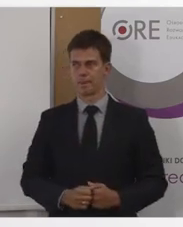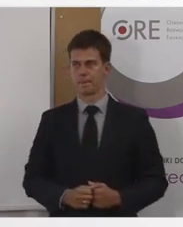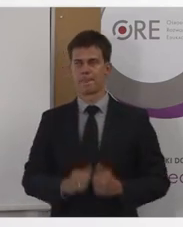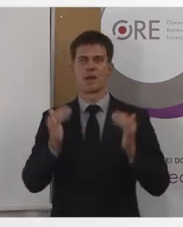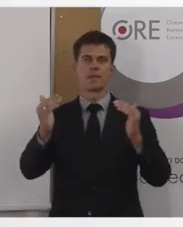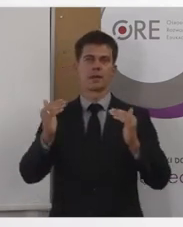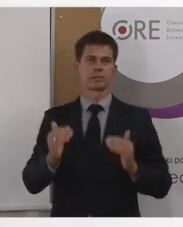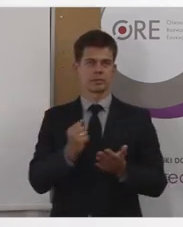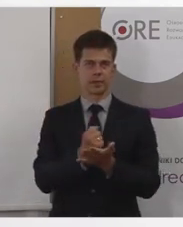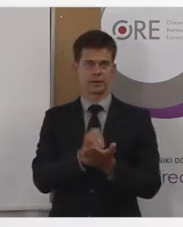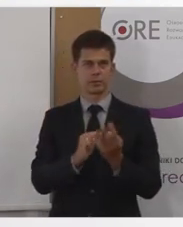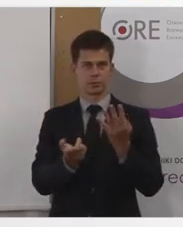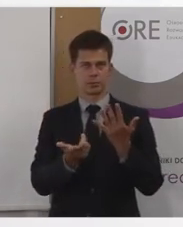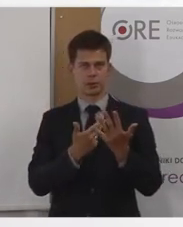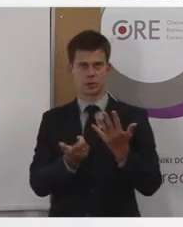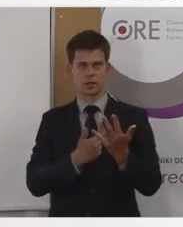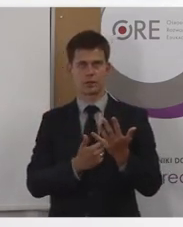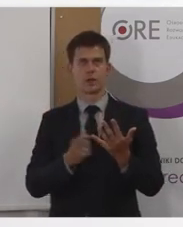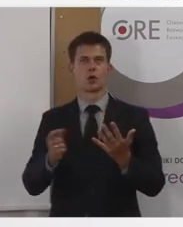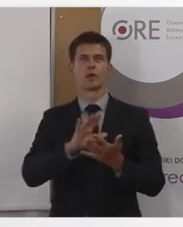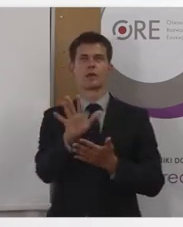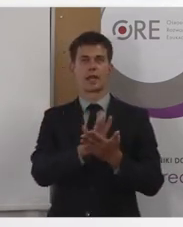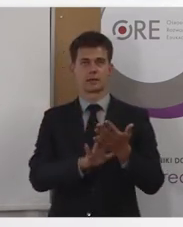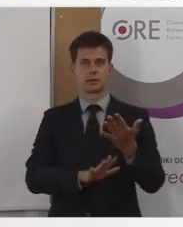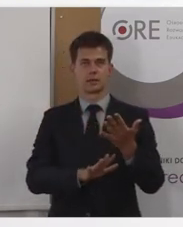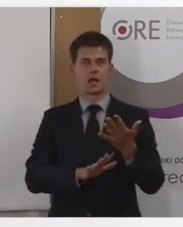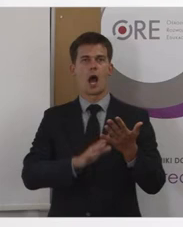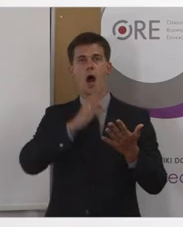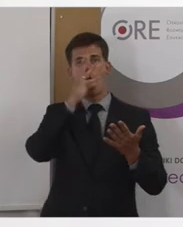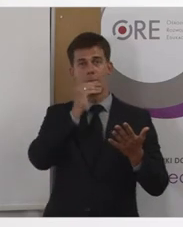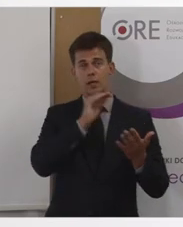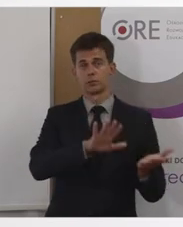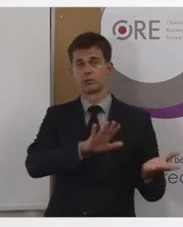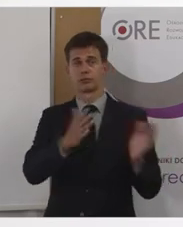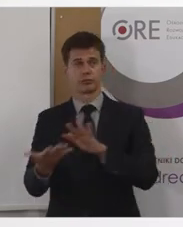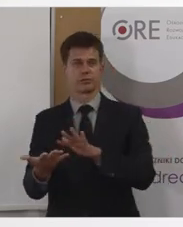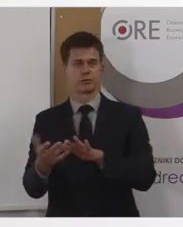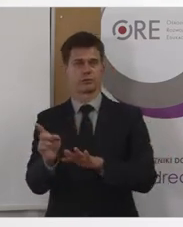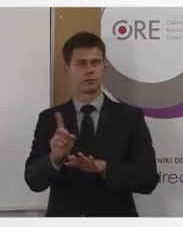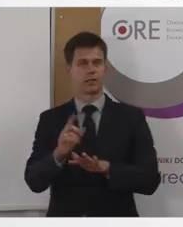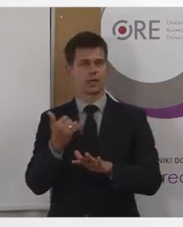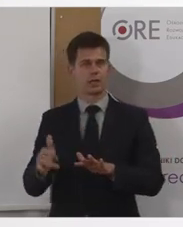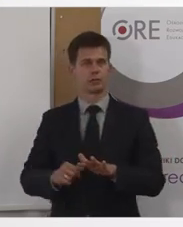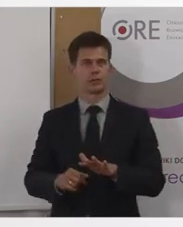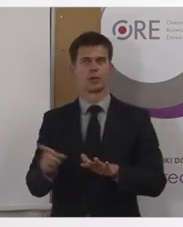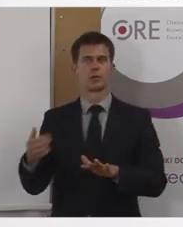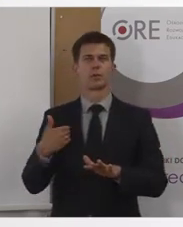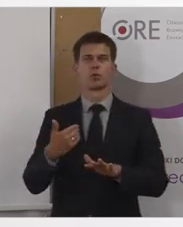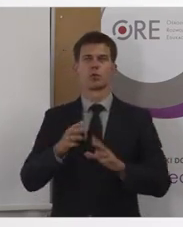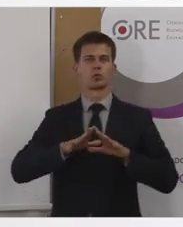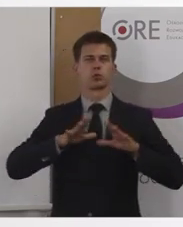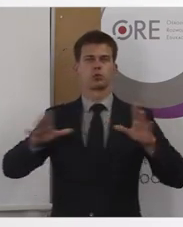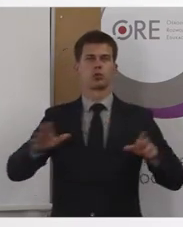Kolejna rzecz. Tekst, a nie obraz tekstu. To, co tu też było wcześniej powiedziane, te wszechobecne